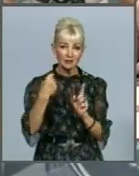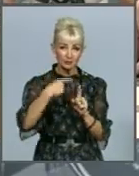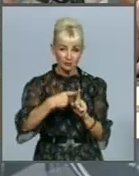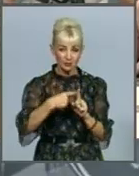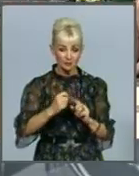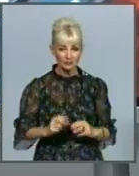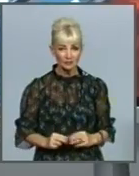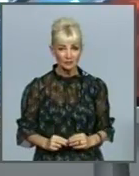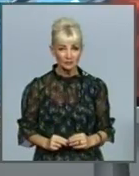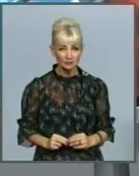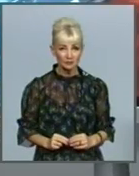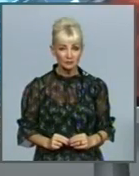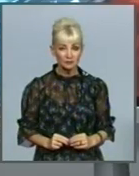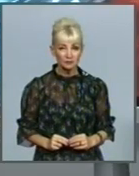тепла.